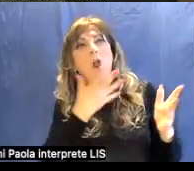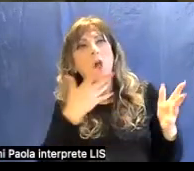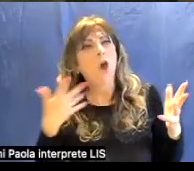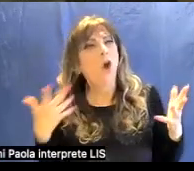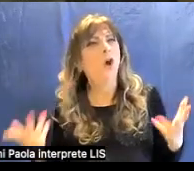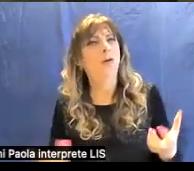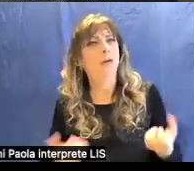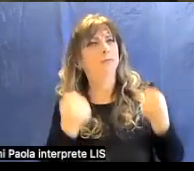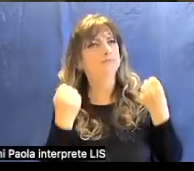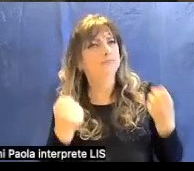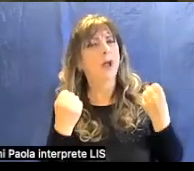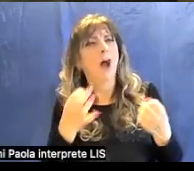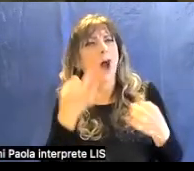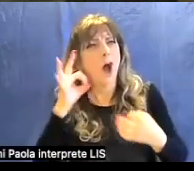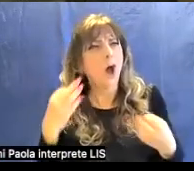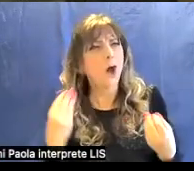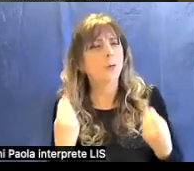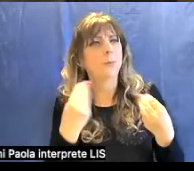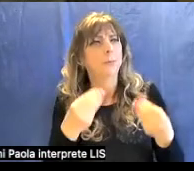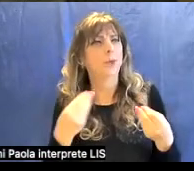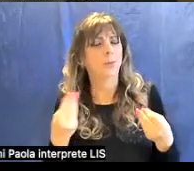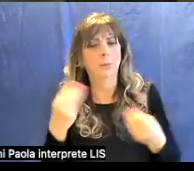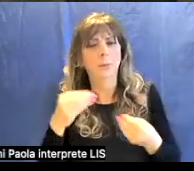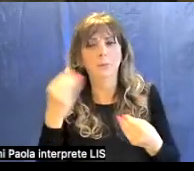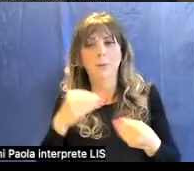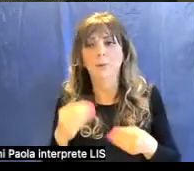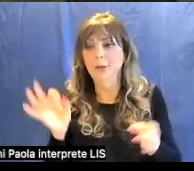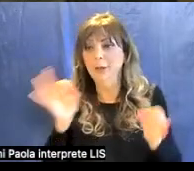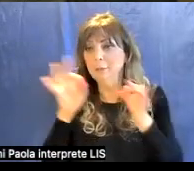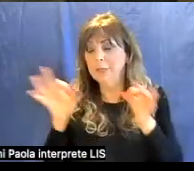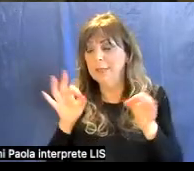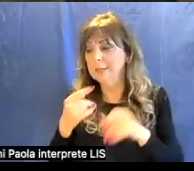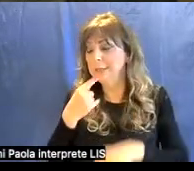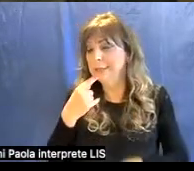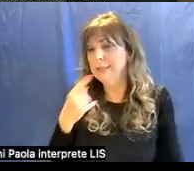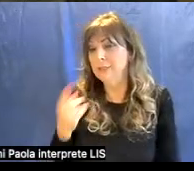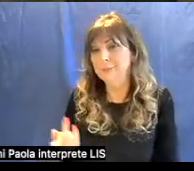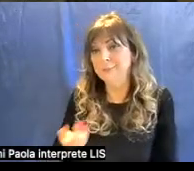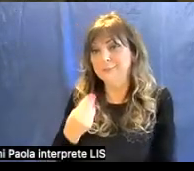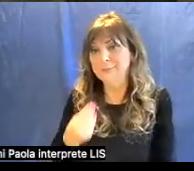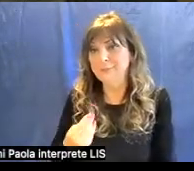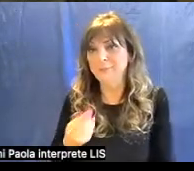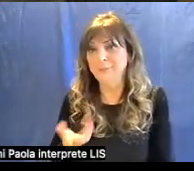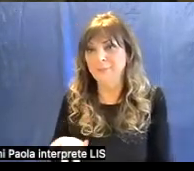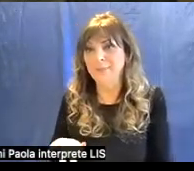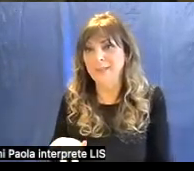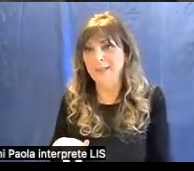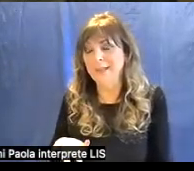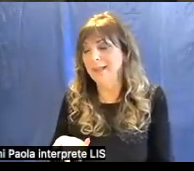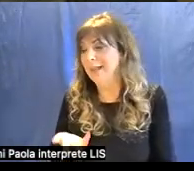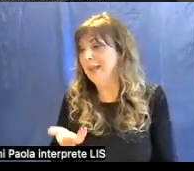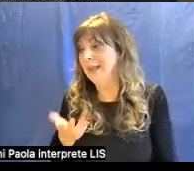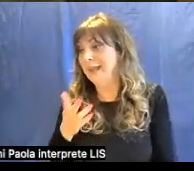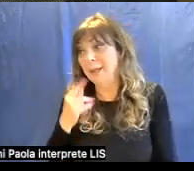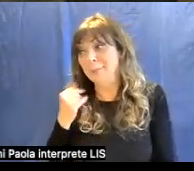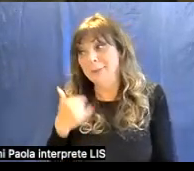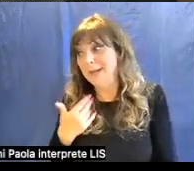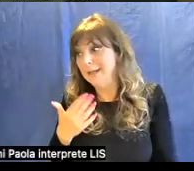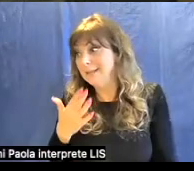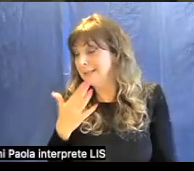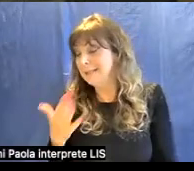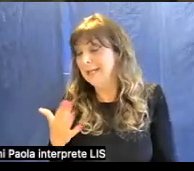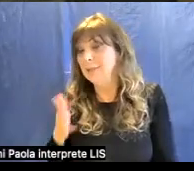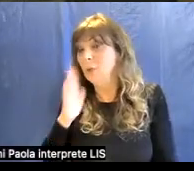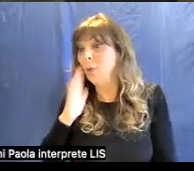perché è povera Michelangelo con domestichezza rispondeva Padre Santo in quel tempo gli uomini non